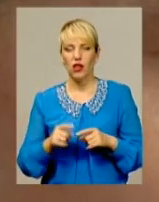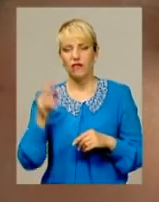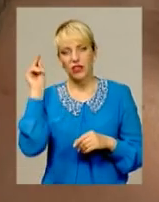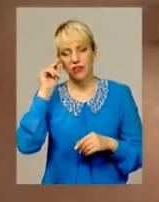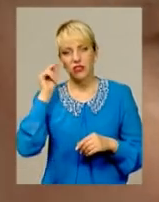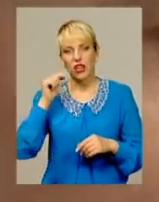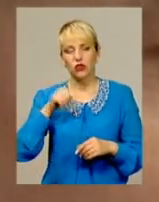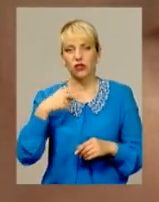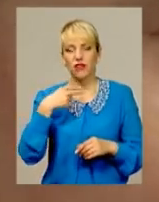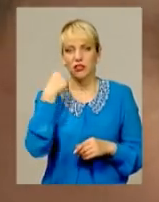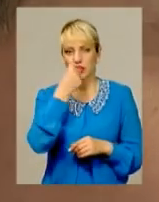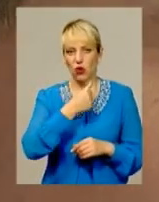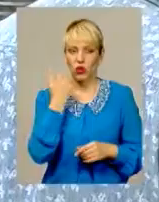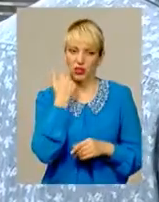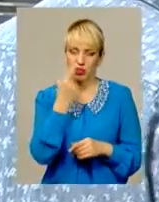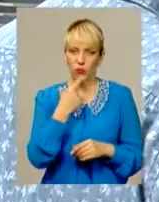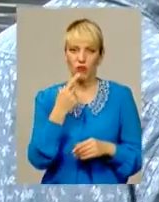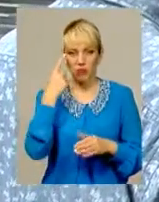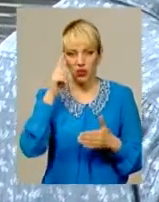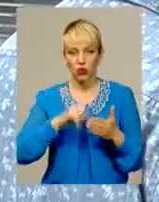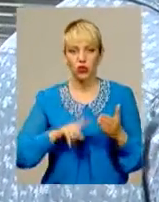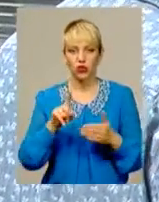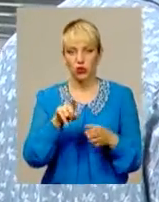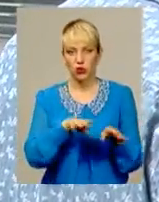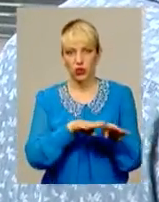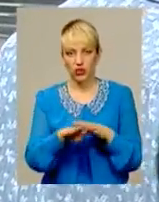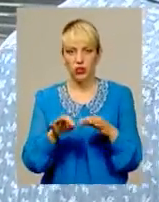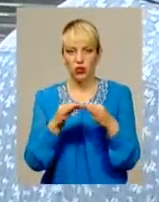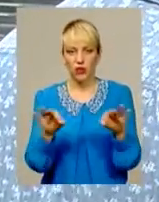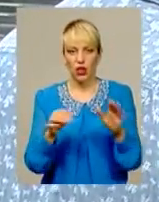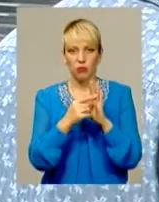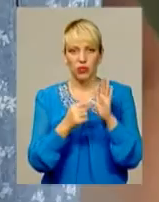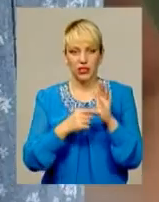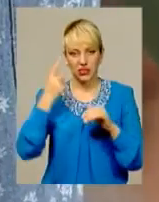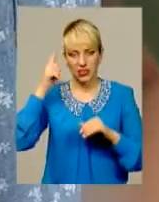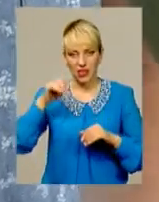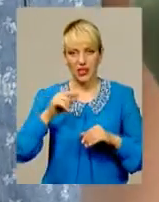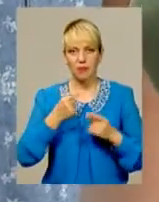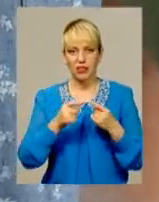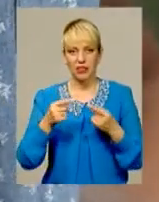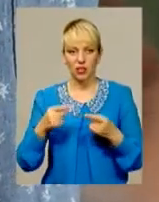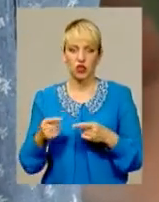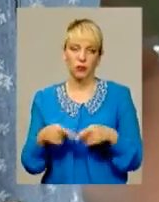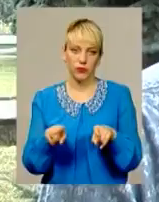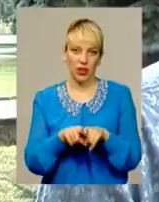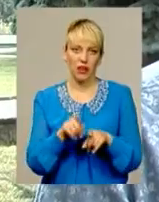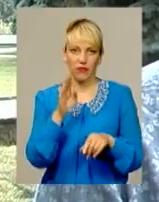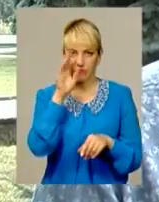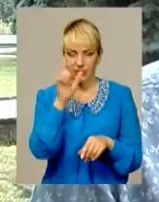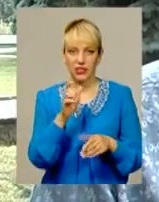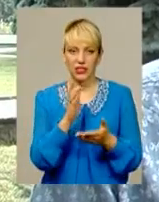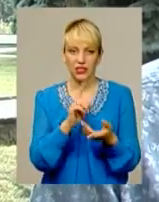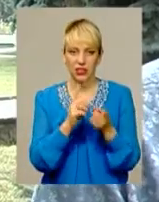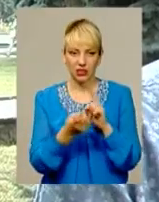і переконаний, що його рівень тепер дозволяє поділитися знаннями з іншими. Так він і став учителем мови для держслужбовців. Вони